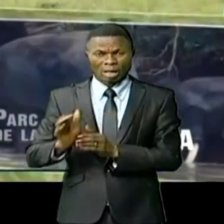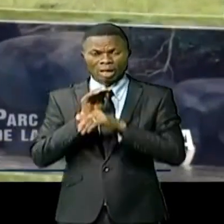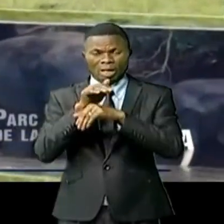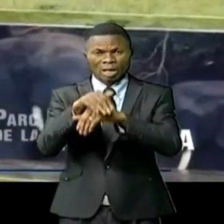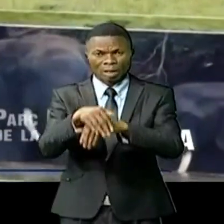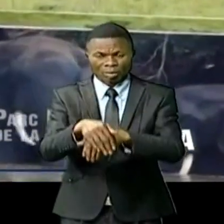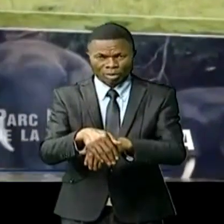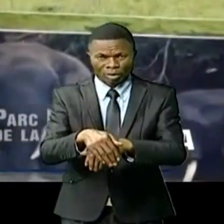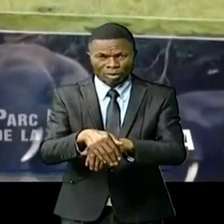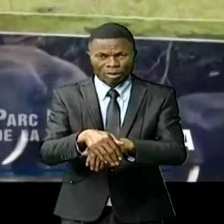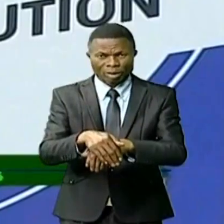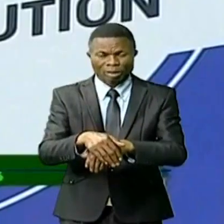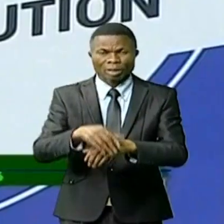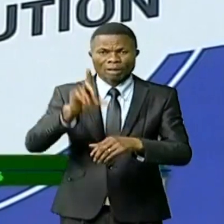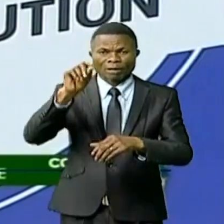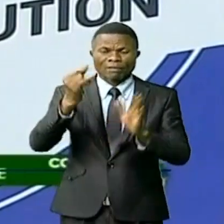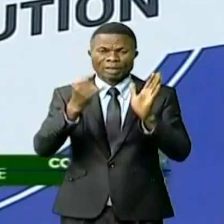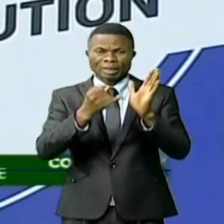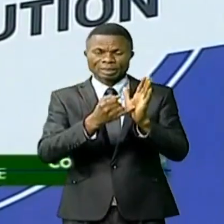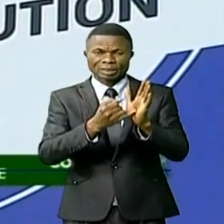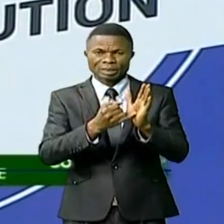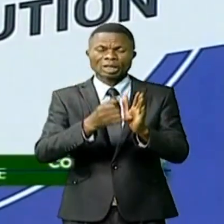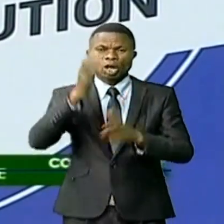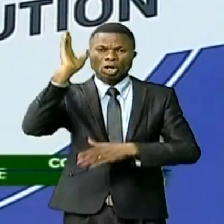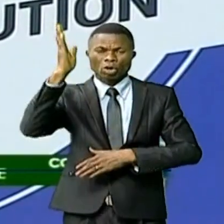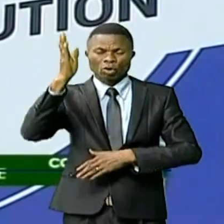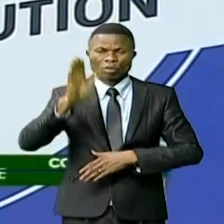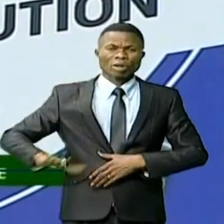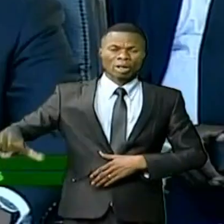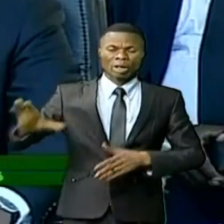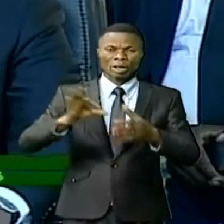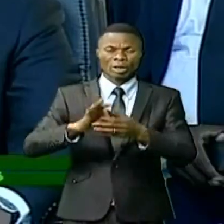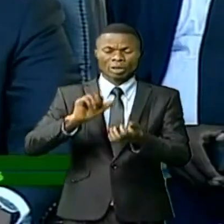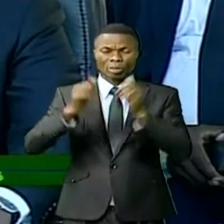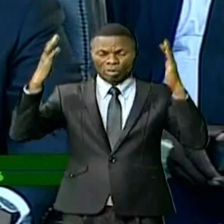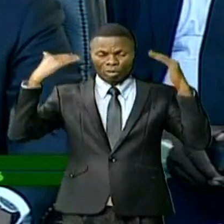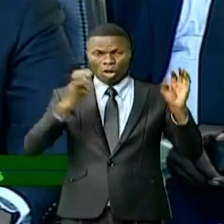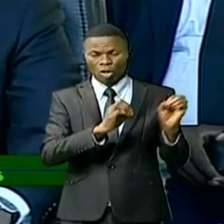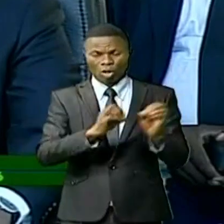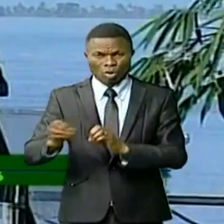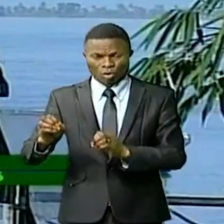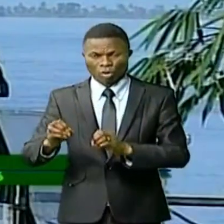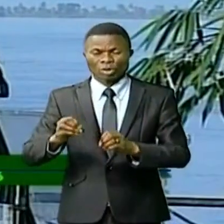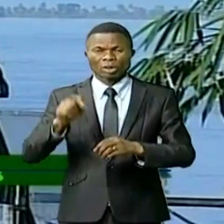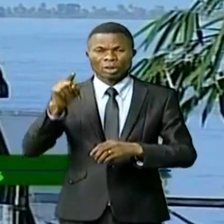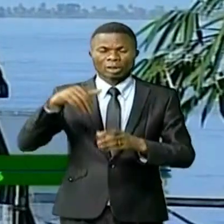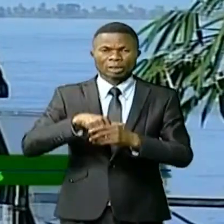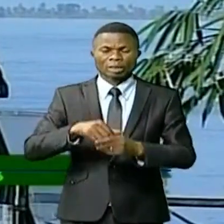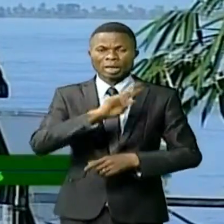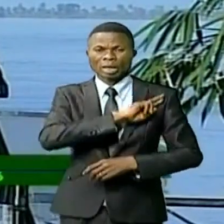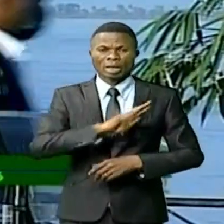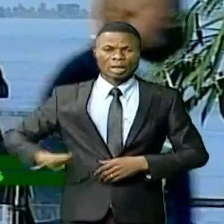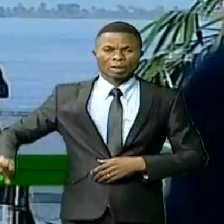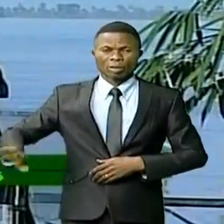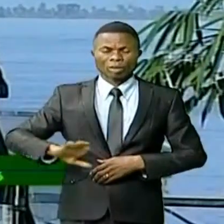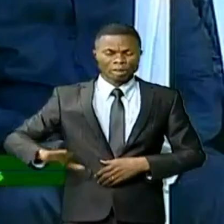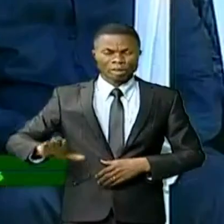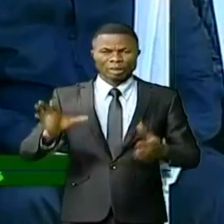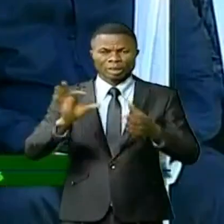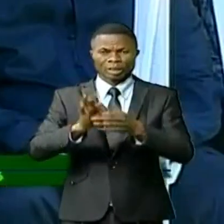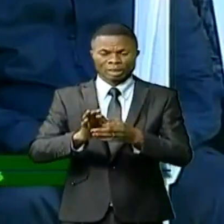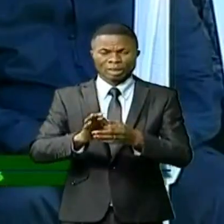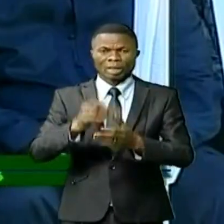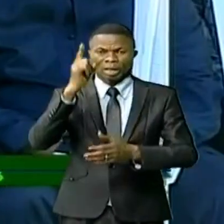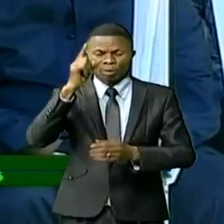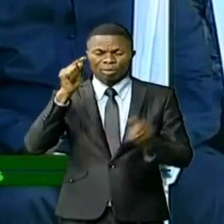position à la 26e conférence des Nations Unies sur le climat qui s tiendra à Glasgow au Royaume-Uni du 1er au 12